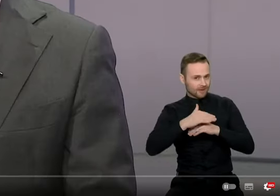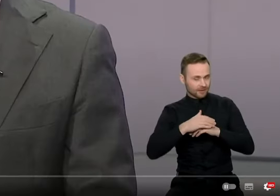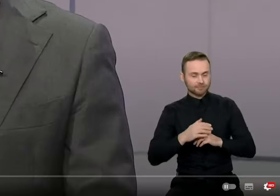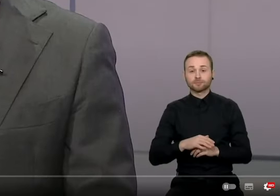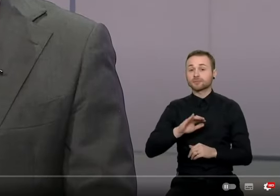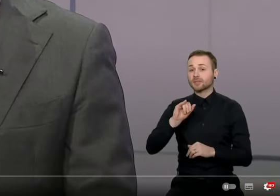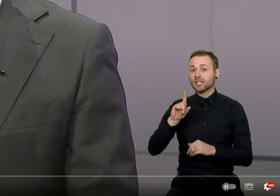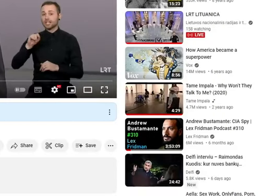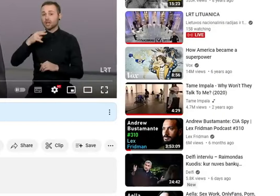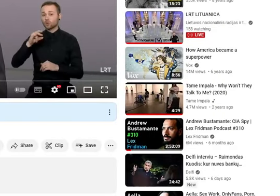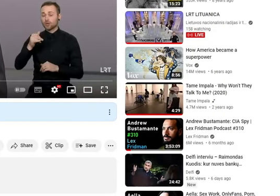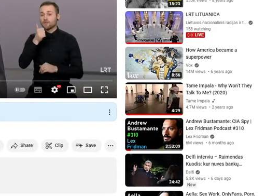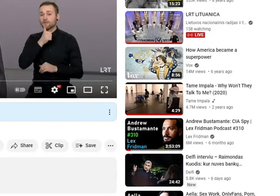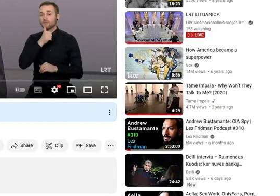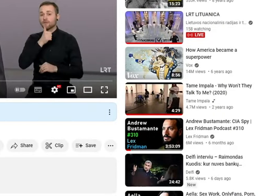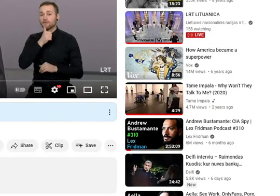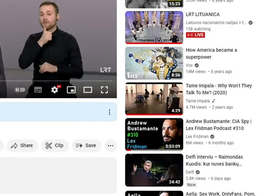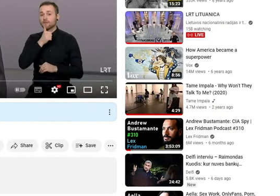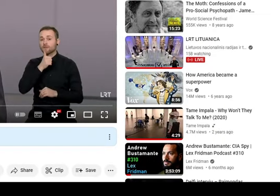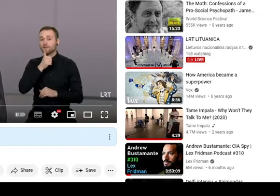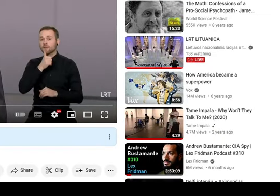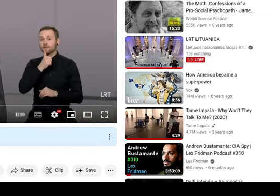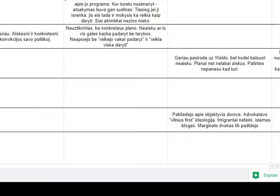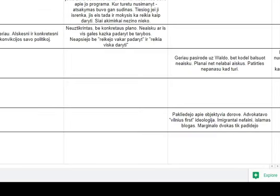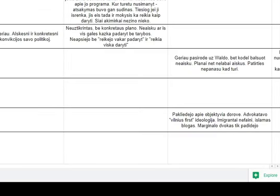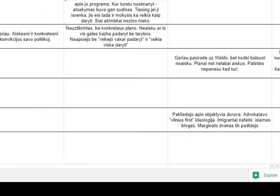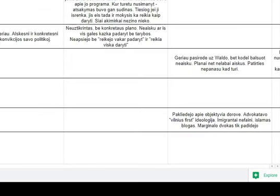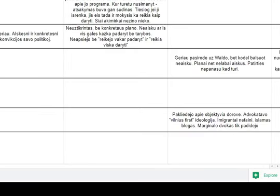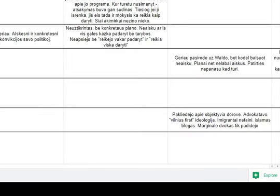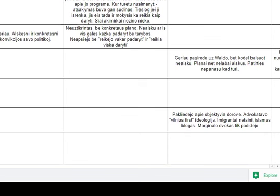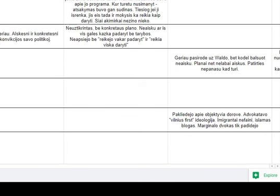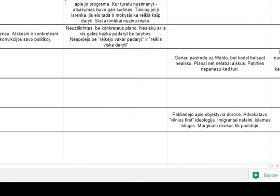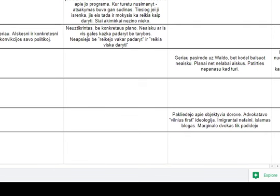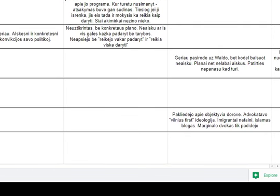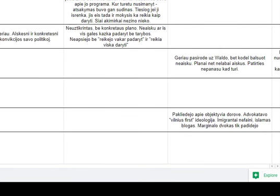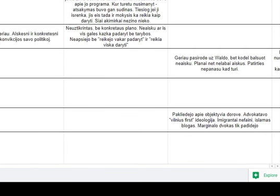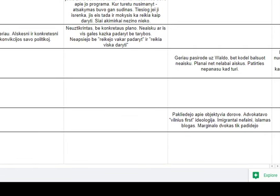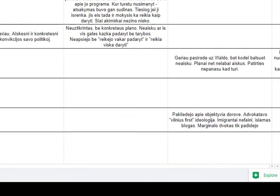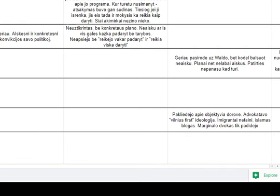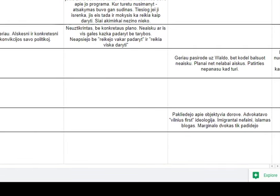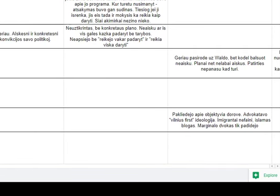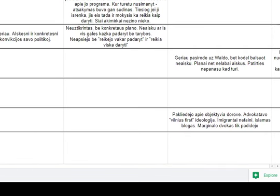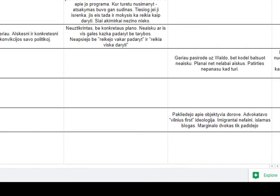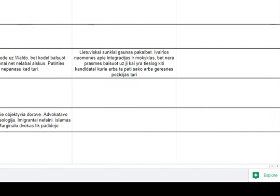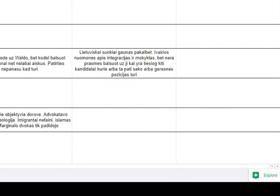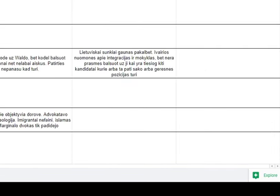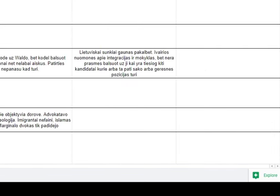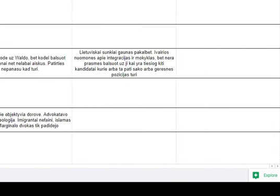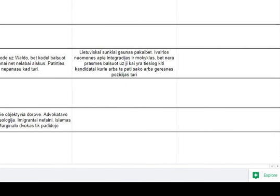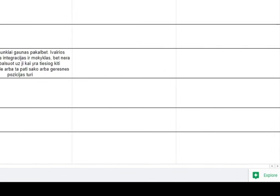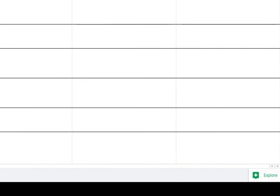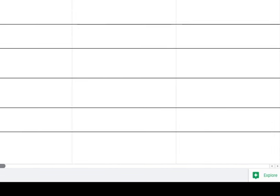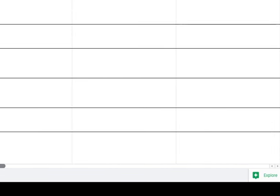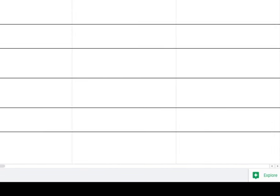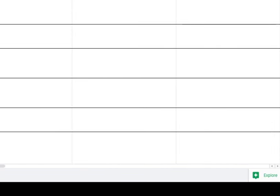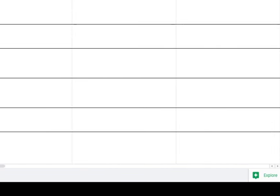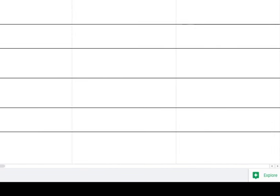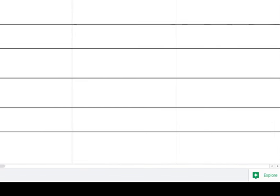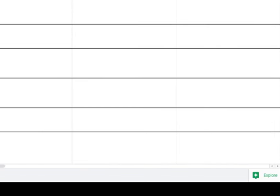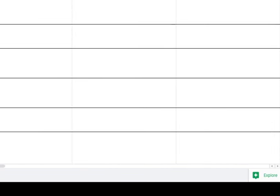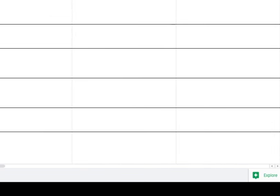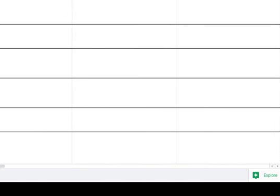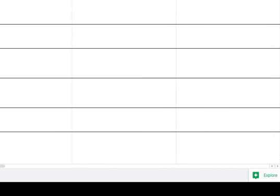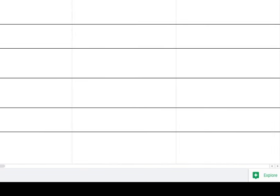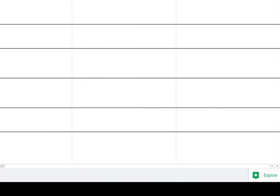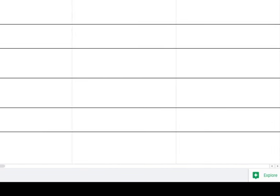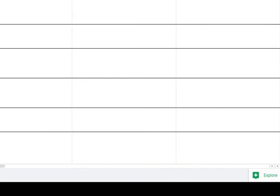Keljūnas, Lietuvos valstiečių ir žalių sąjungių. Pala, Ramojus... Aš jį turiu išviščio? A,